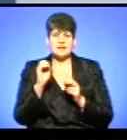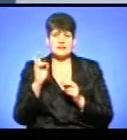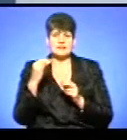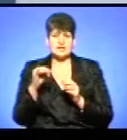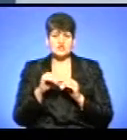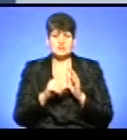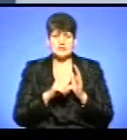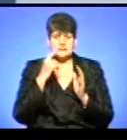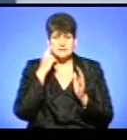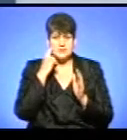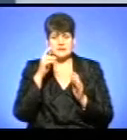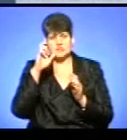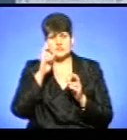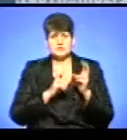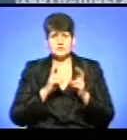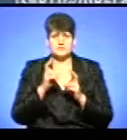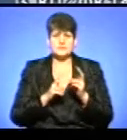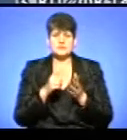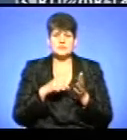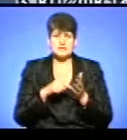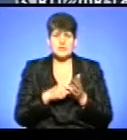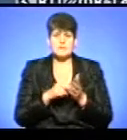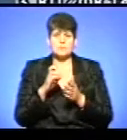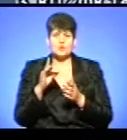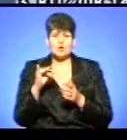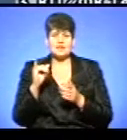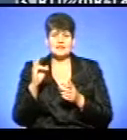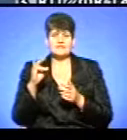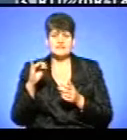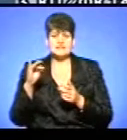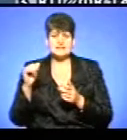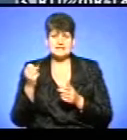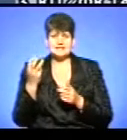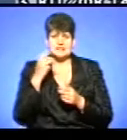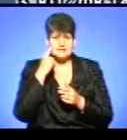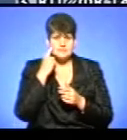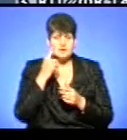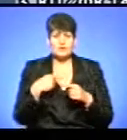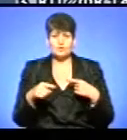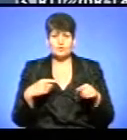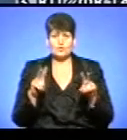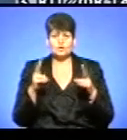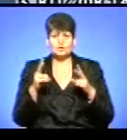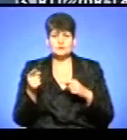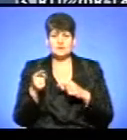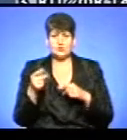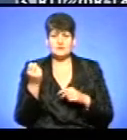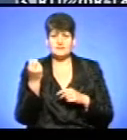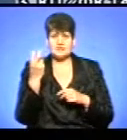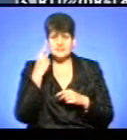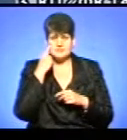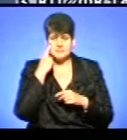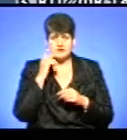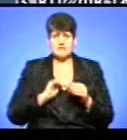16 балів, комунальне підприємство «Міське бюро технічної інвентаризації» – 13 балів, футбольний клуб «Тернопіль» – 12 балів,